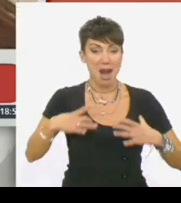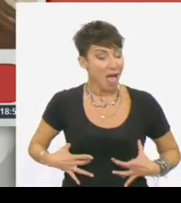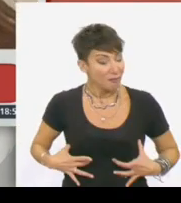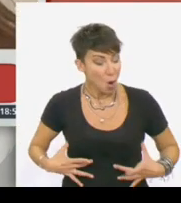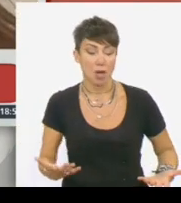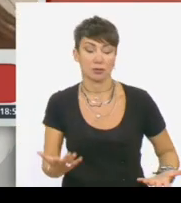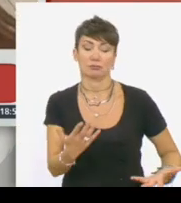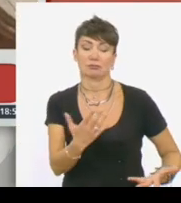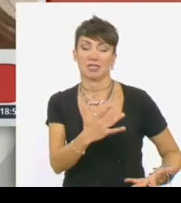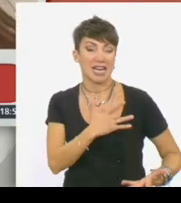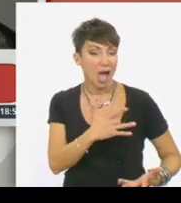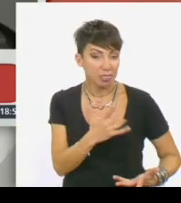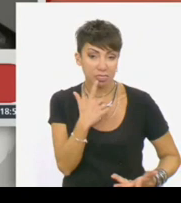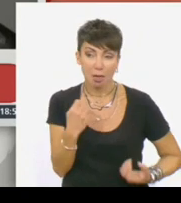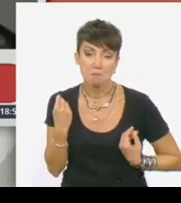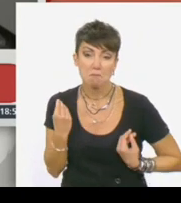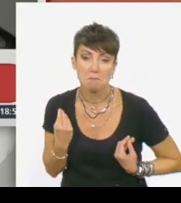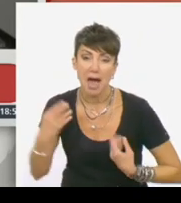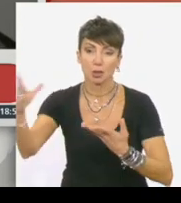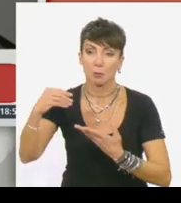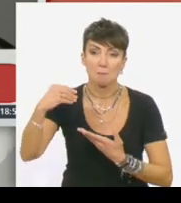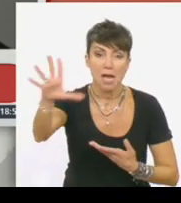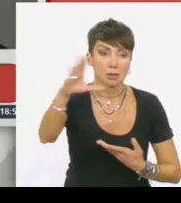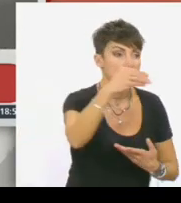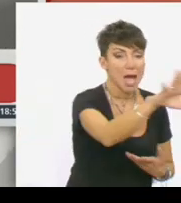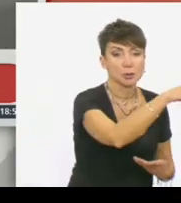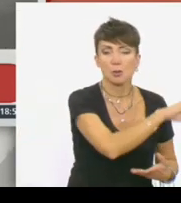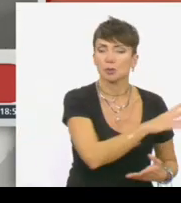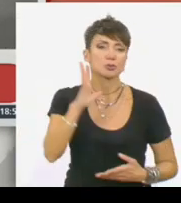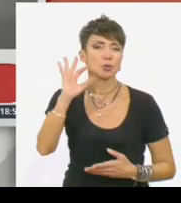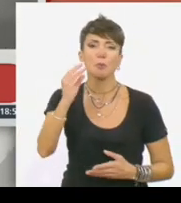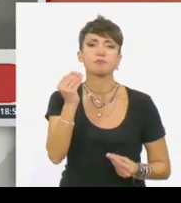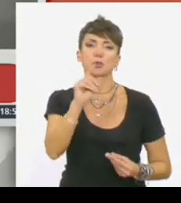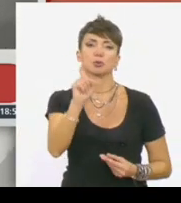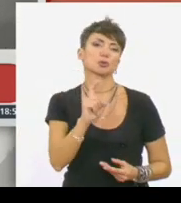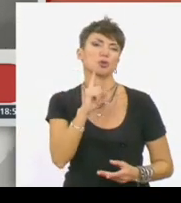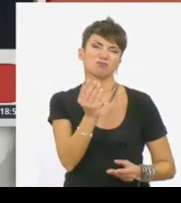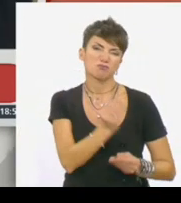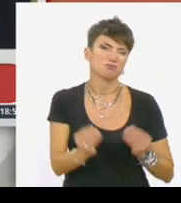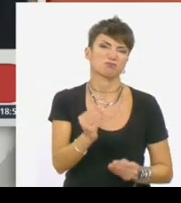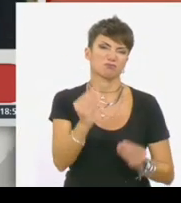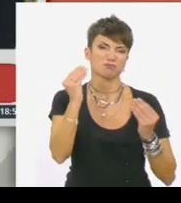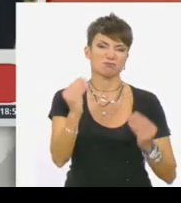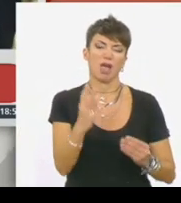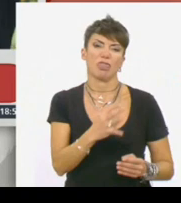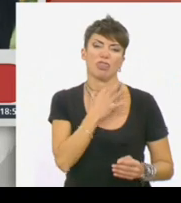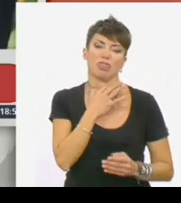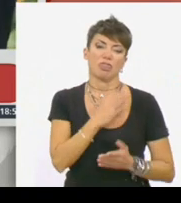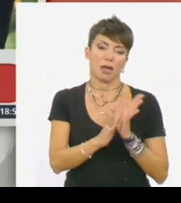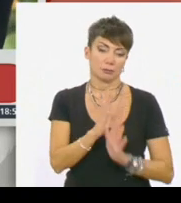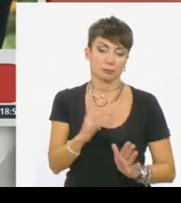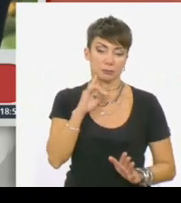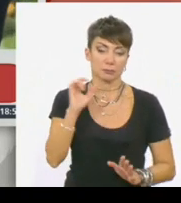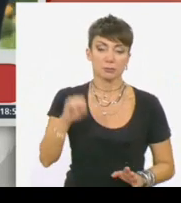θα δοθούν προκειμένου να έχουν μια καλύτερη ποιότητα ζωής σε συνάνθρωποι μας που το έχουν ανάγκη τις επόμενες